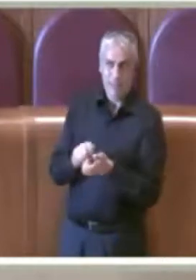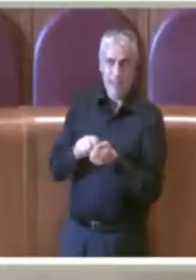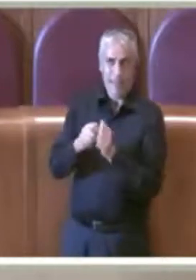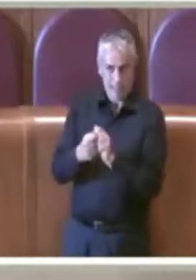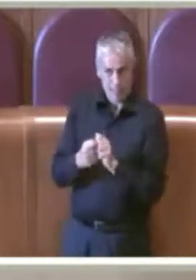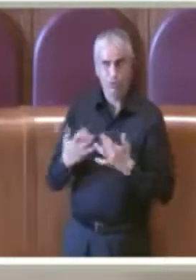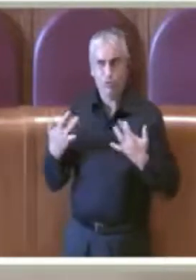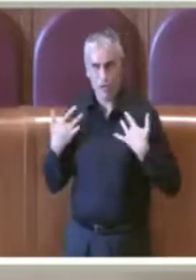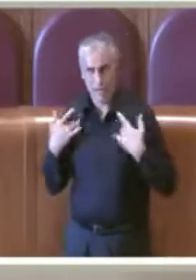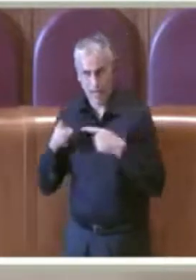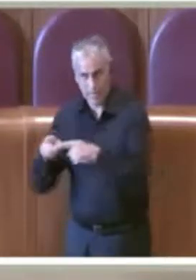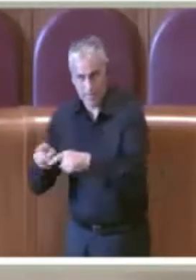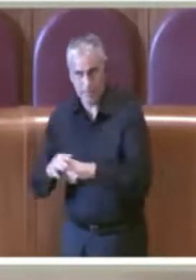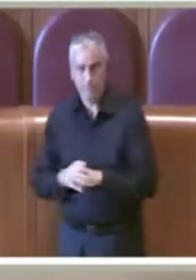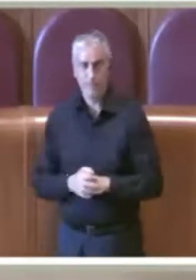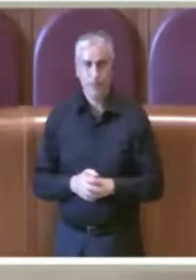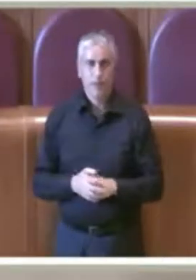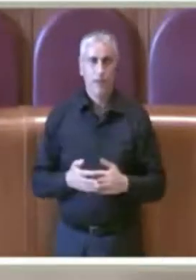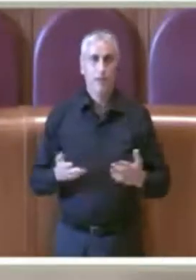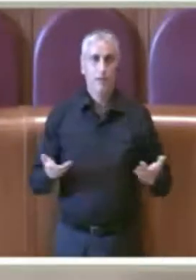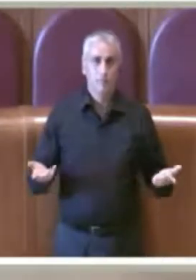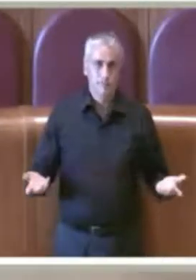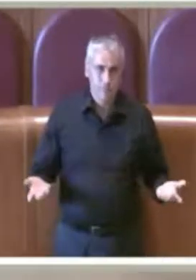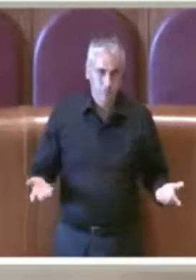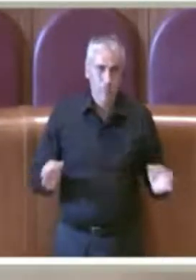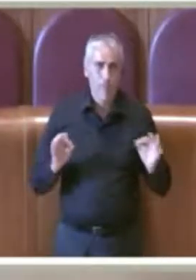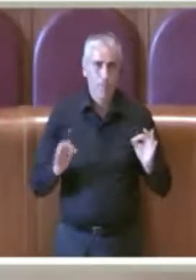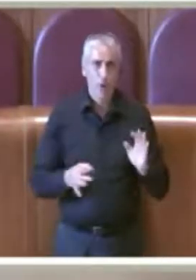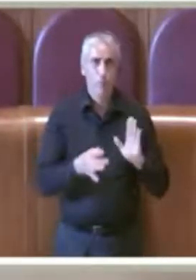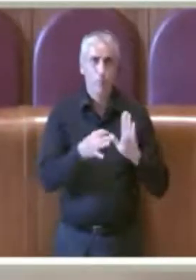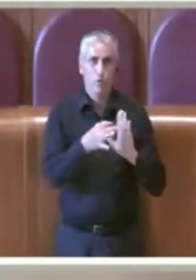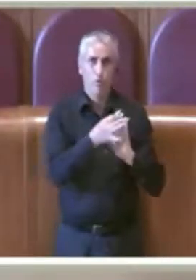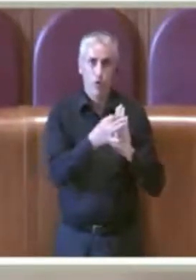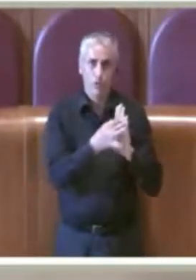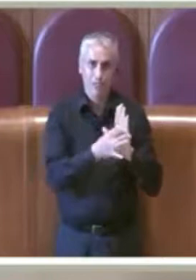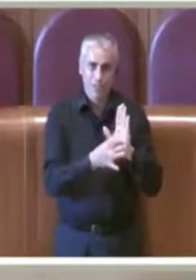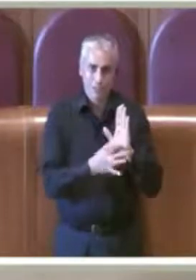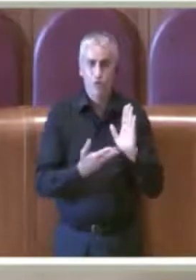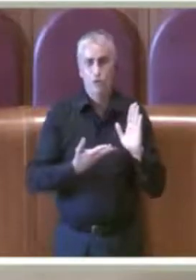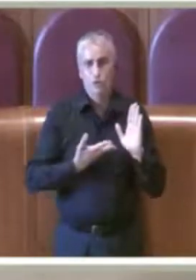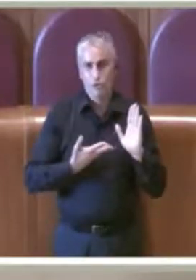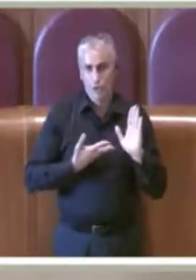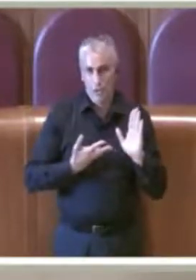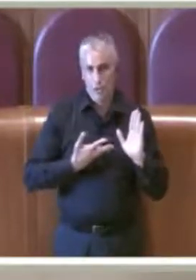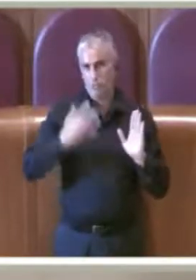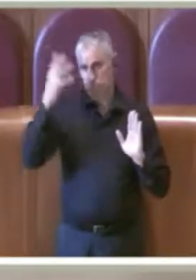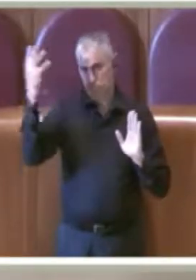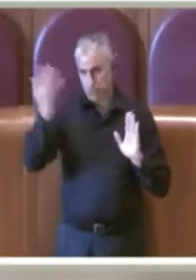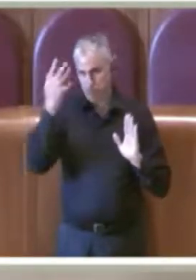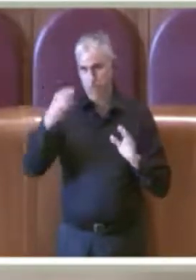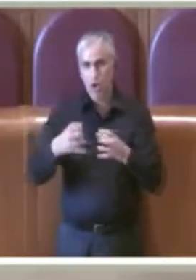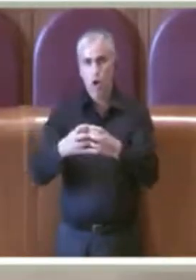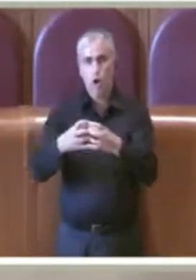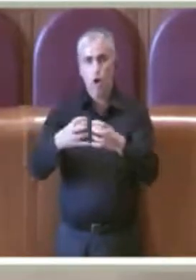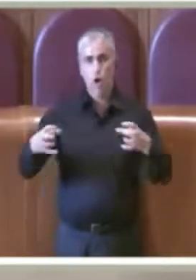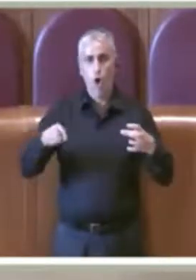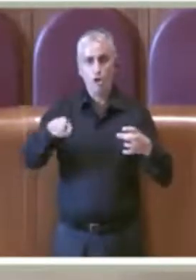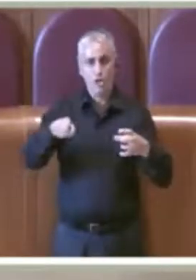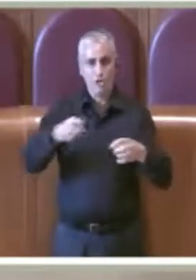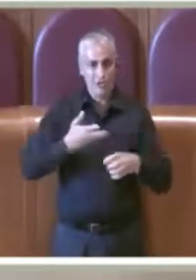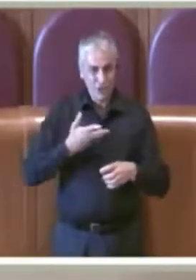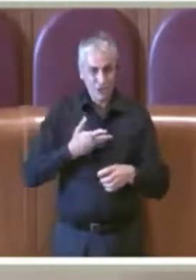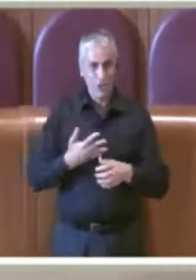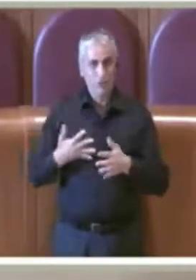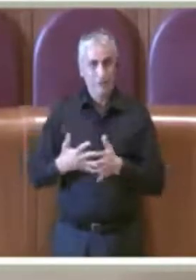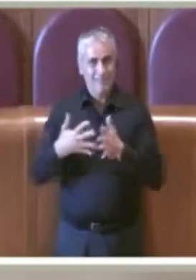'emendamento e appunto le condizioni sono sostanzialmente quando un concessionario in difficoltà